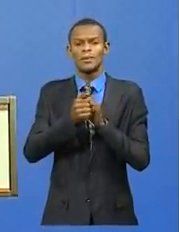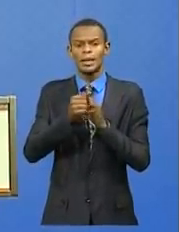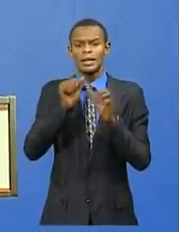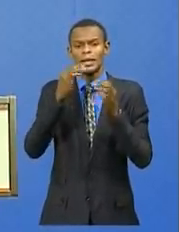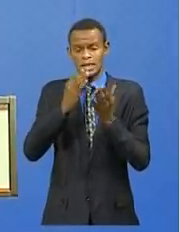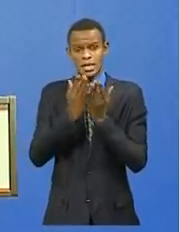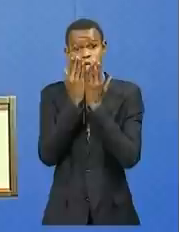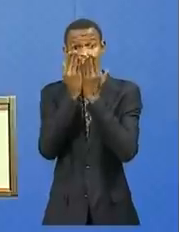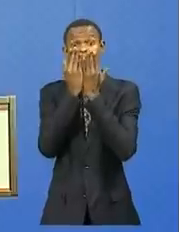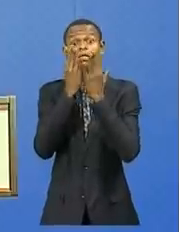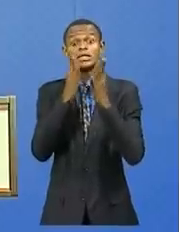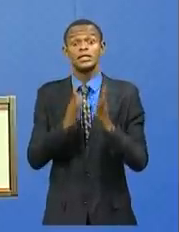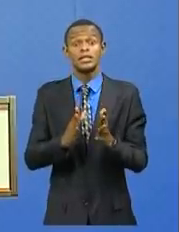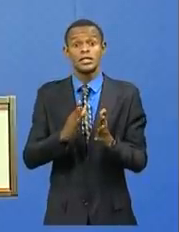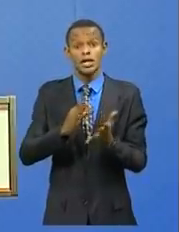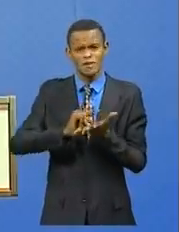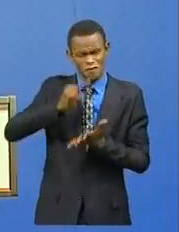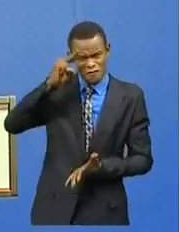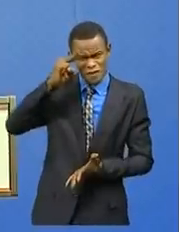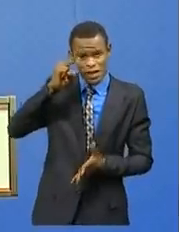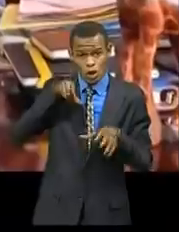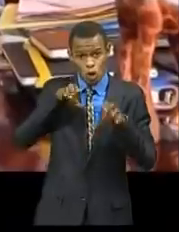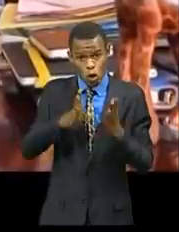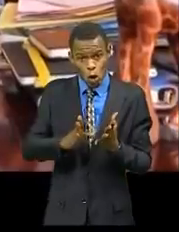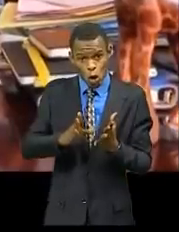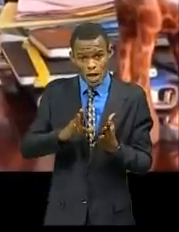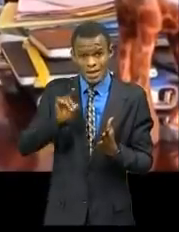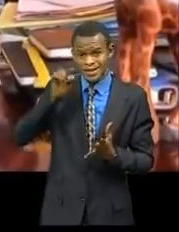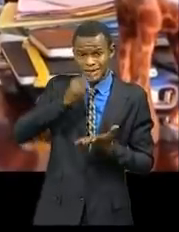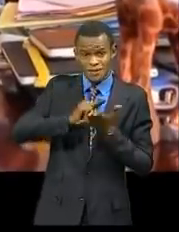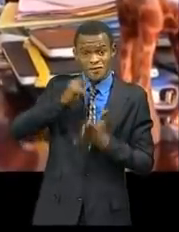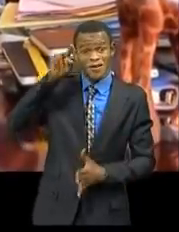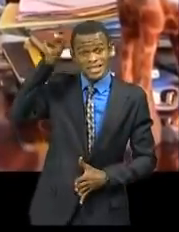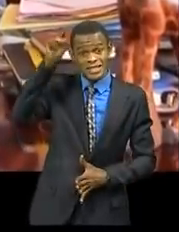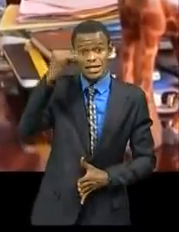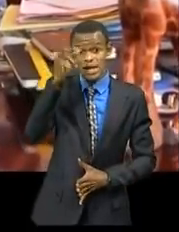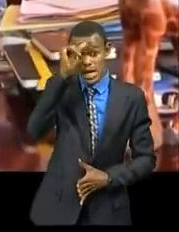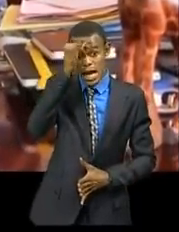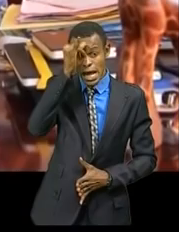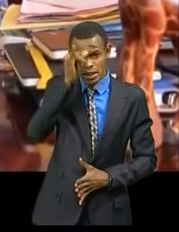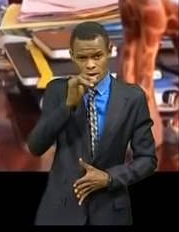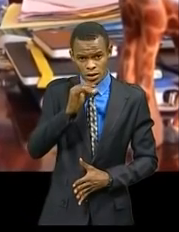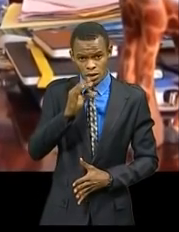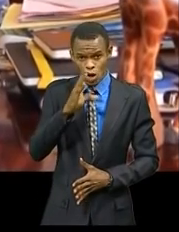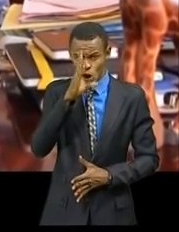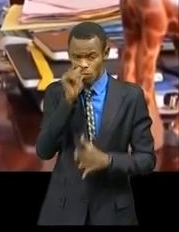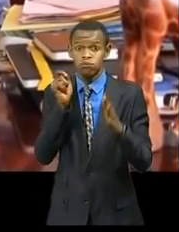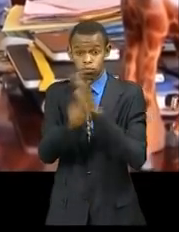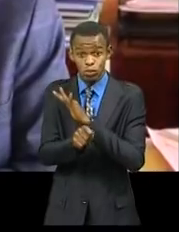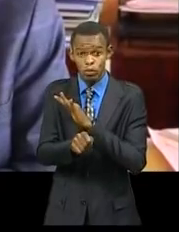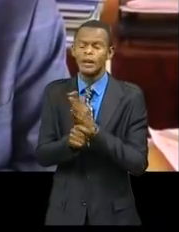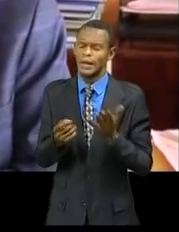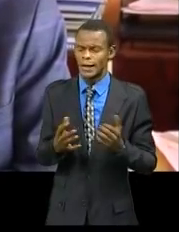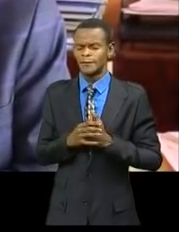Le vice-premier ministre, ministre des Affaires étrangères, a fait part au Conseil des informations recueillies au terme d'une